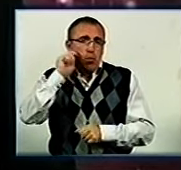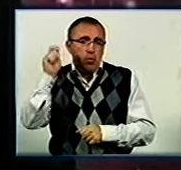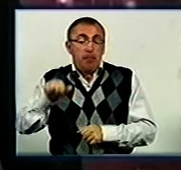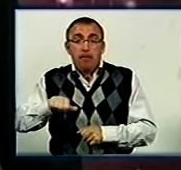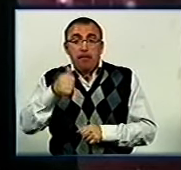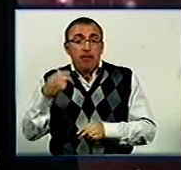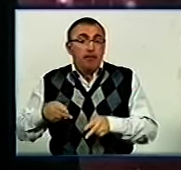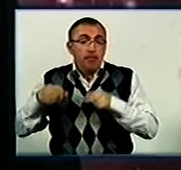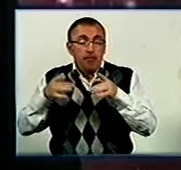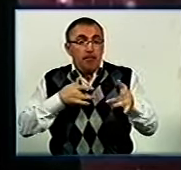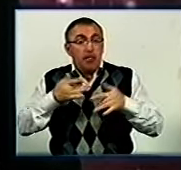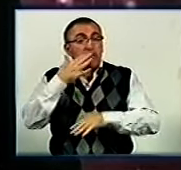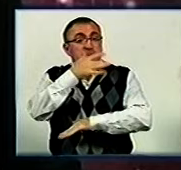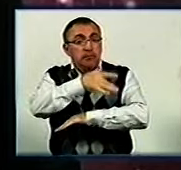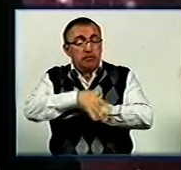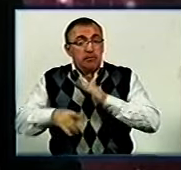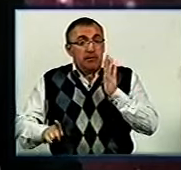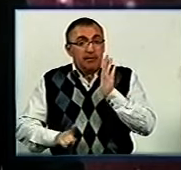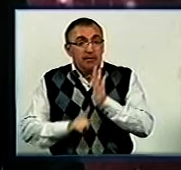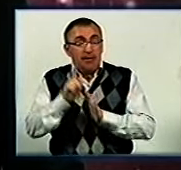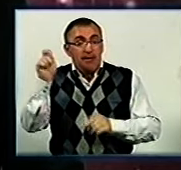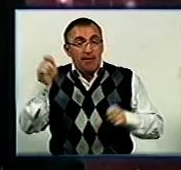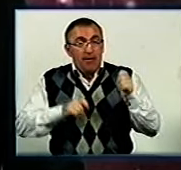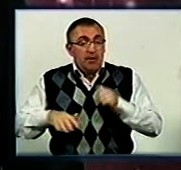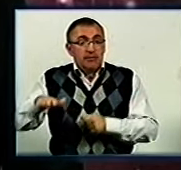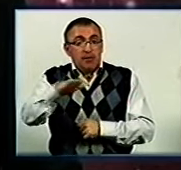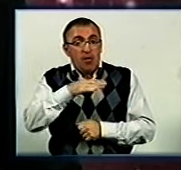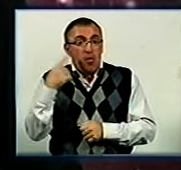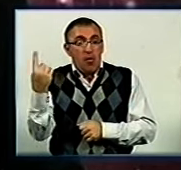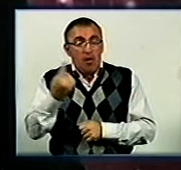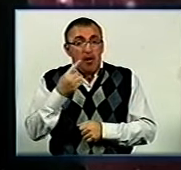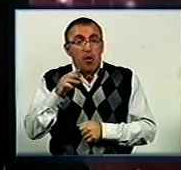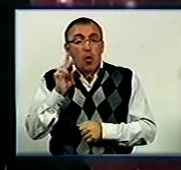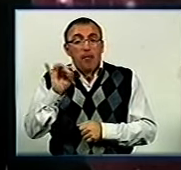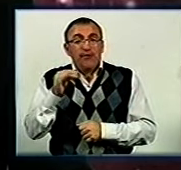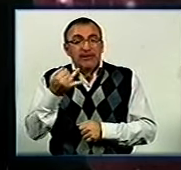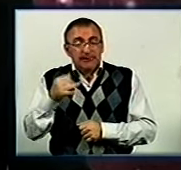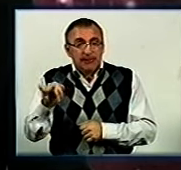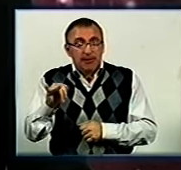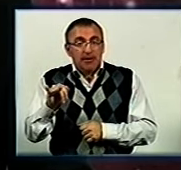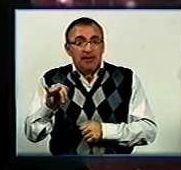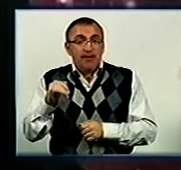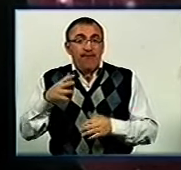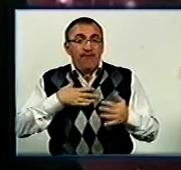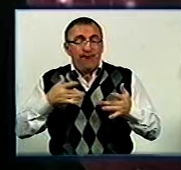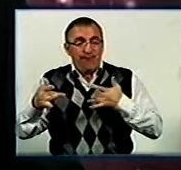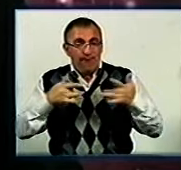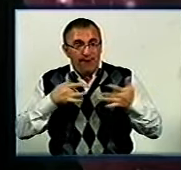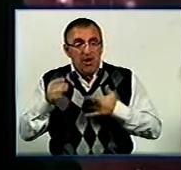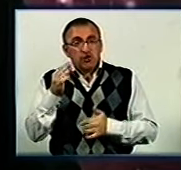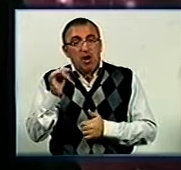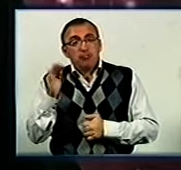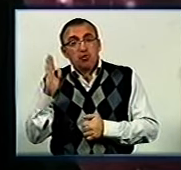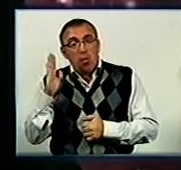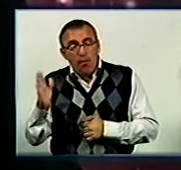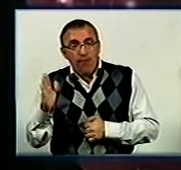приїхали й театрали з-за кордону. Стартував фестиваль на сцені обласного театру імені Марка Кропивницького, моновиставою Юрія Жеребцова –